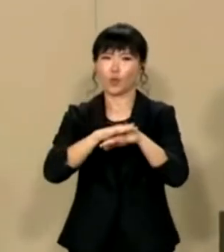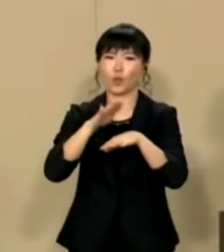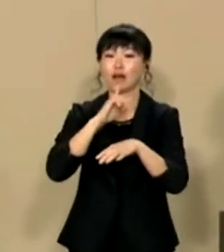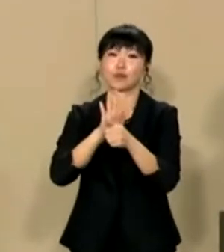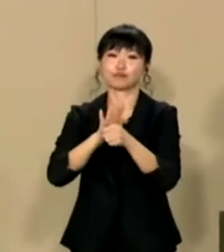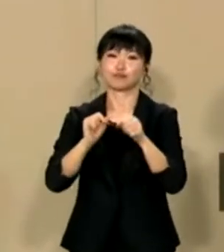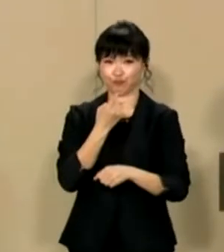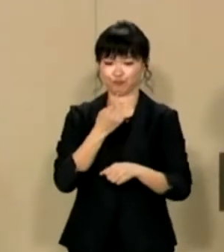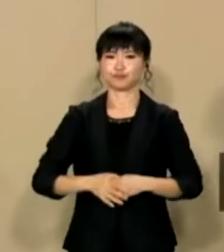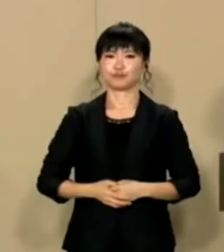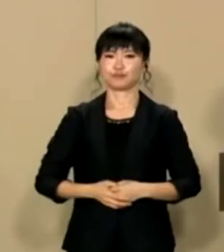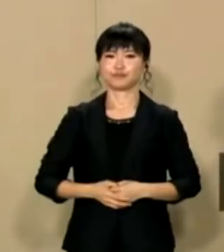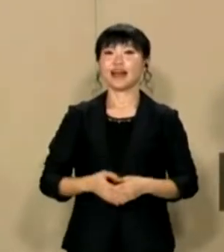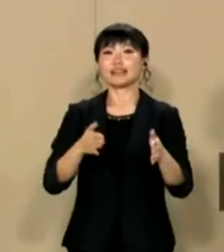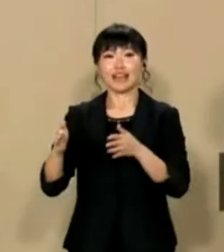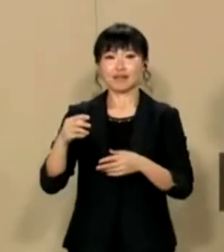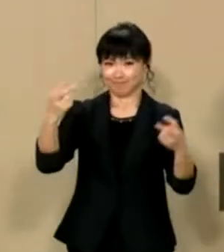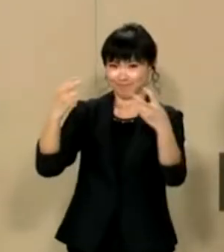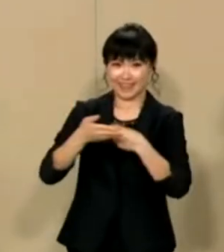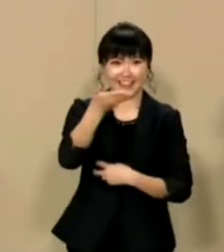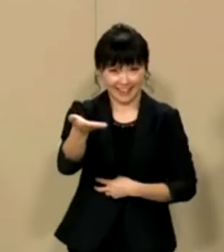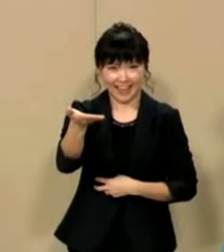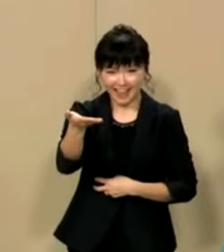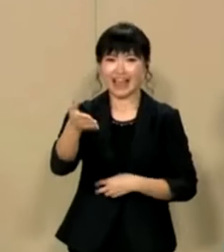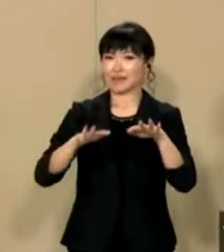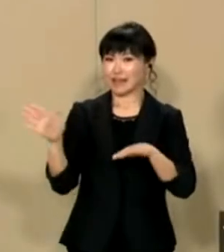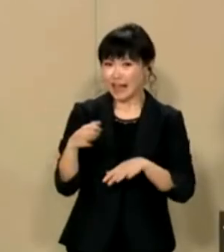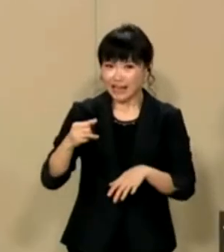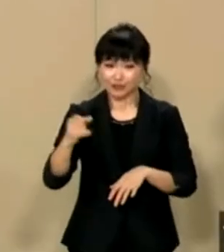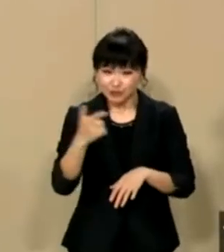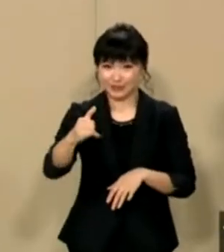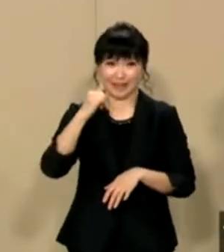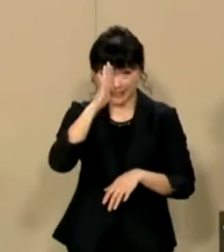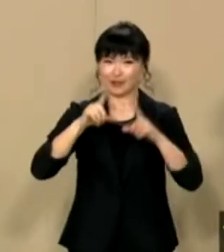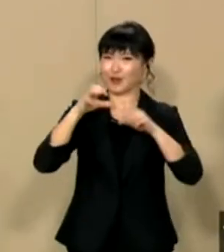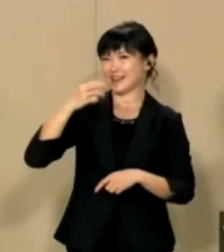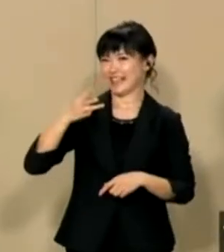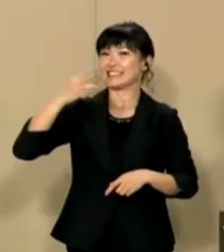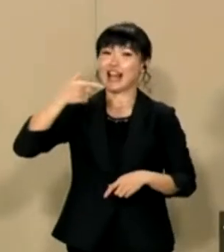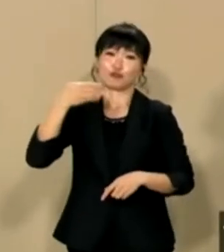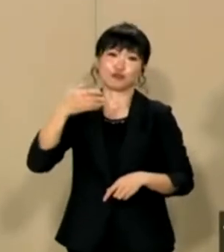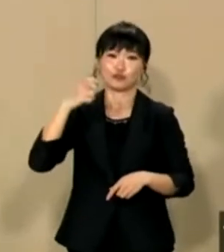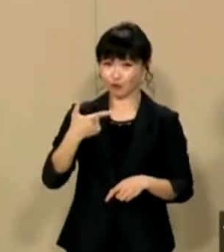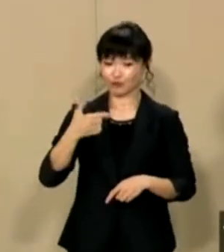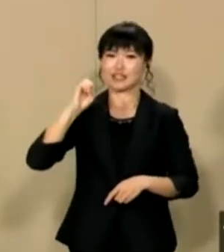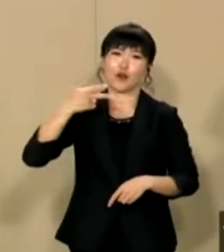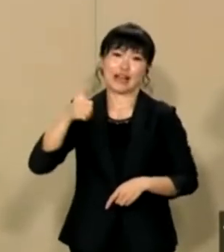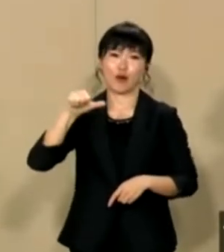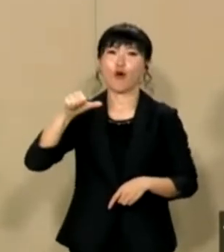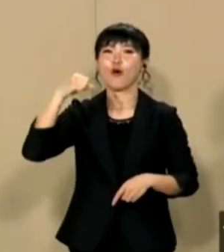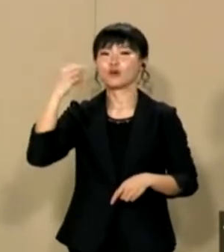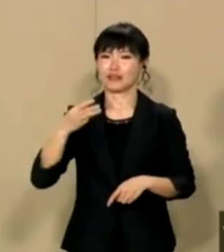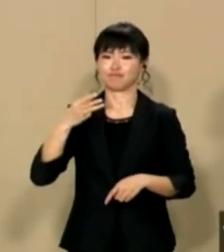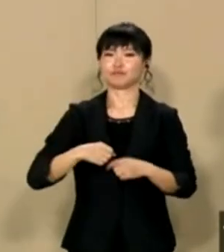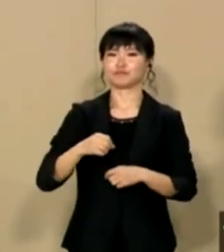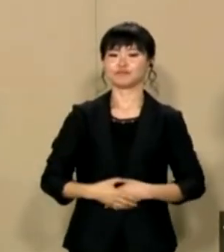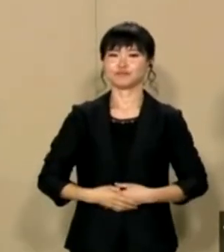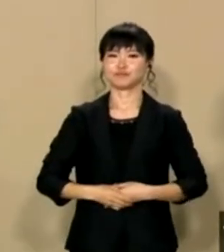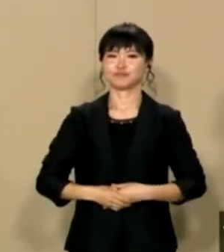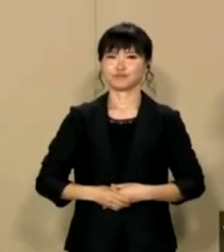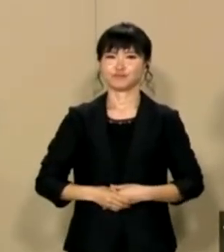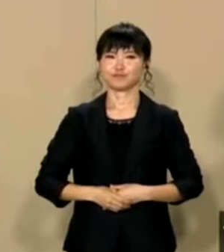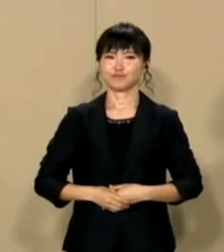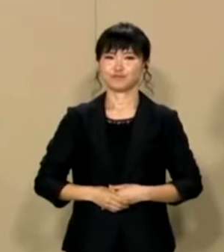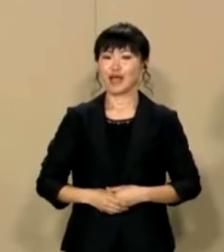法をアドバイスさせていただきますさあこの放送をご覧いただいているあなた直ちにお電話を東京03-3696-0750東京03-3696-